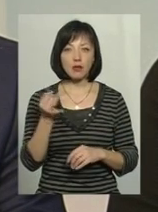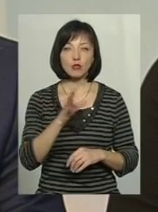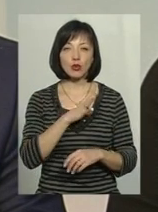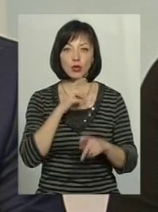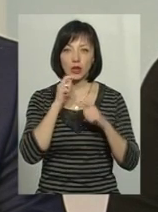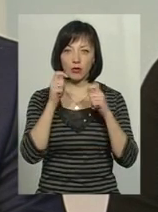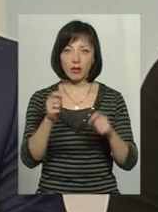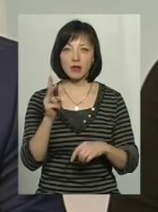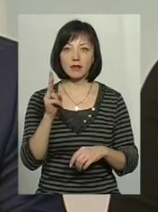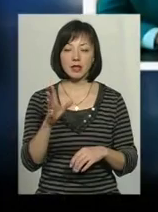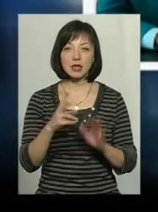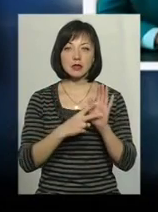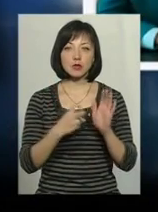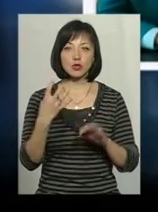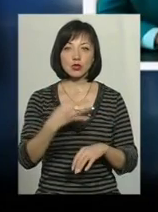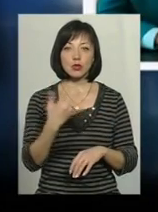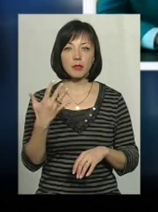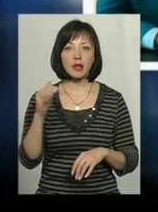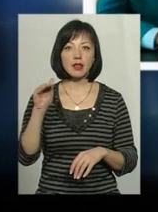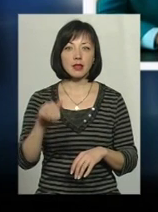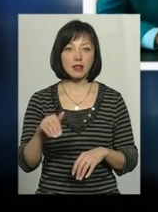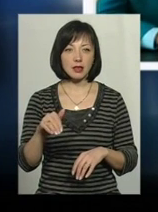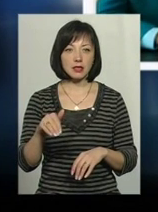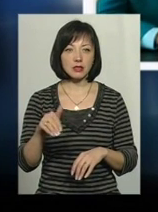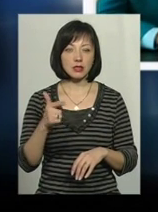дарування квартири 745 тисяч гривень.